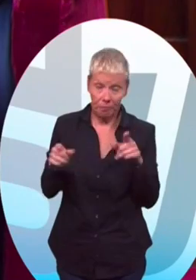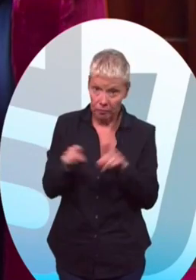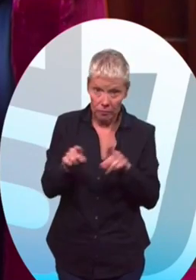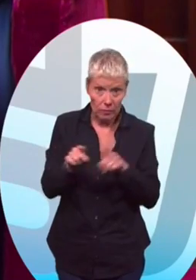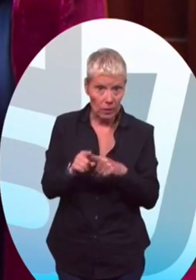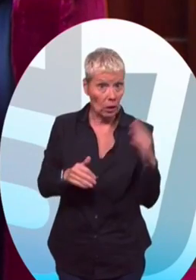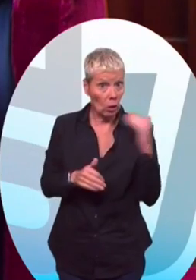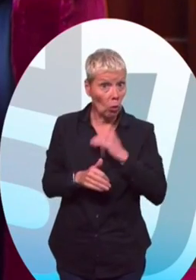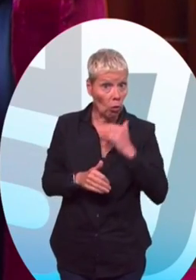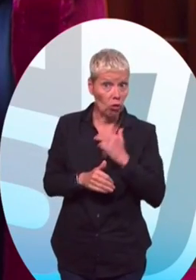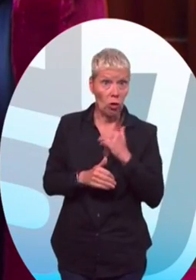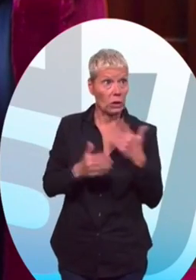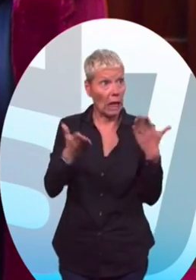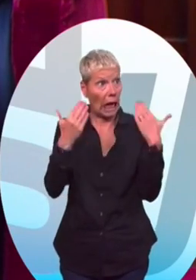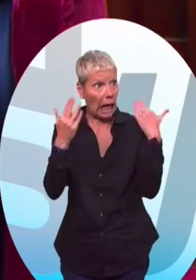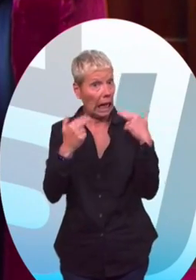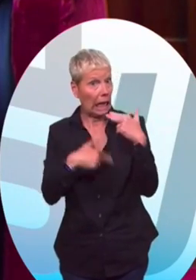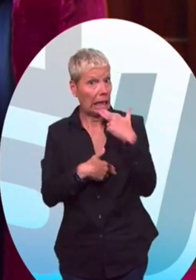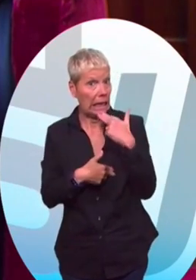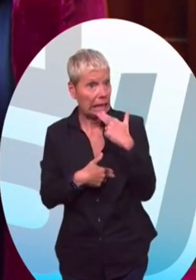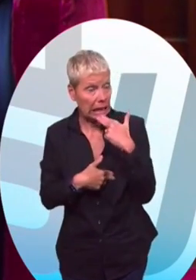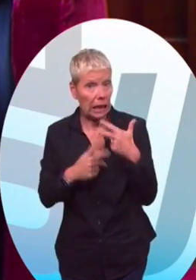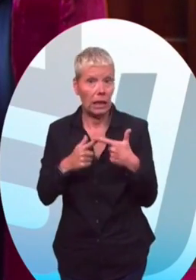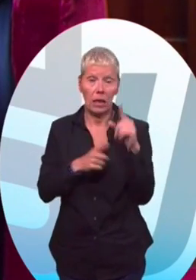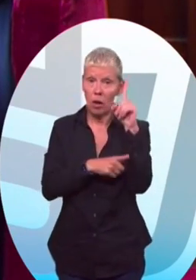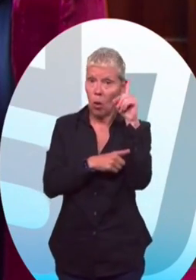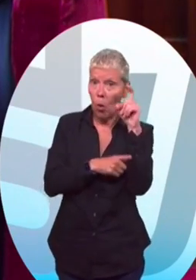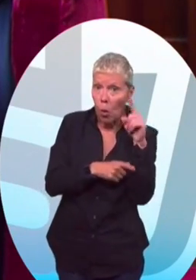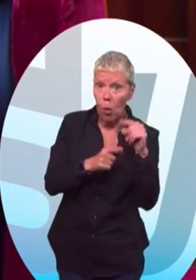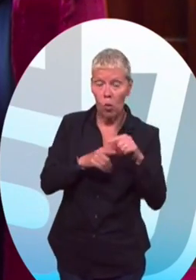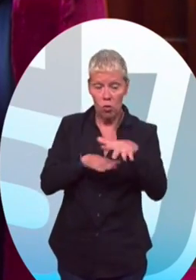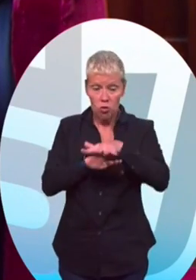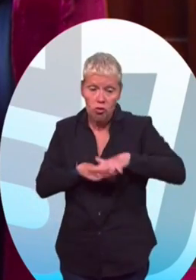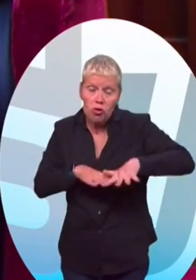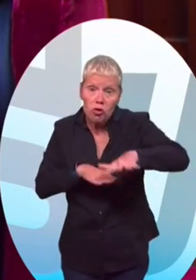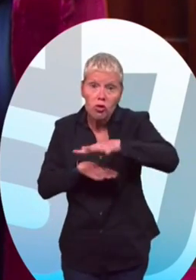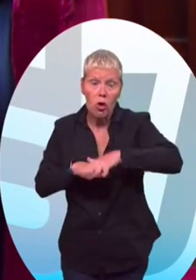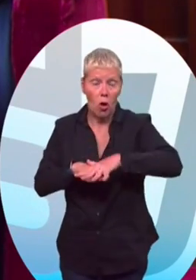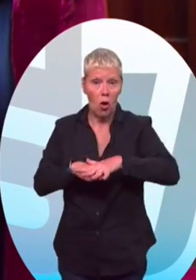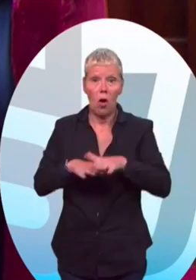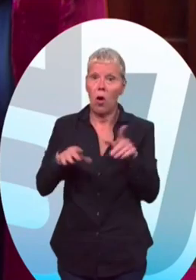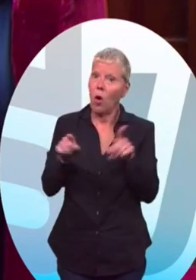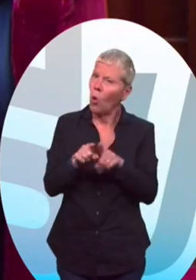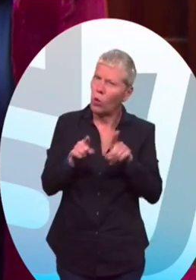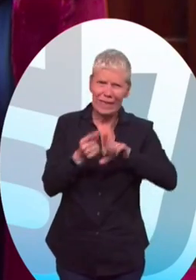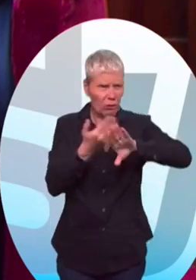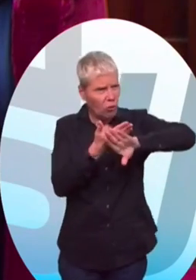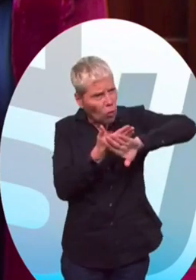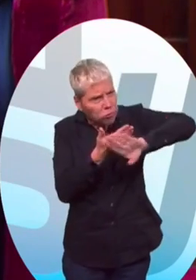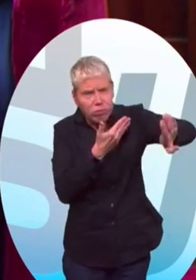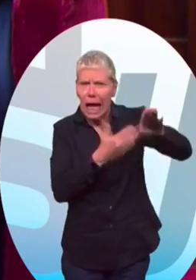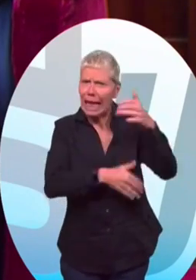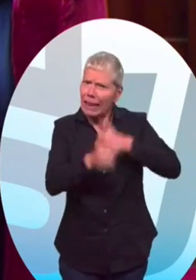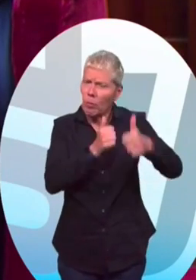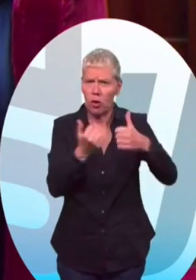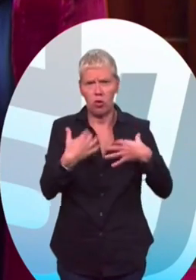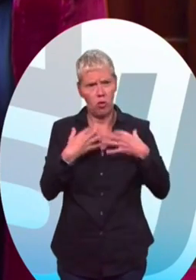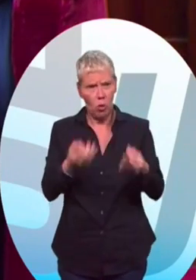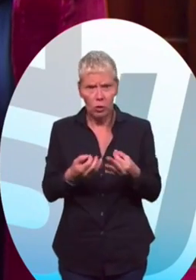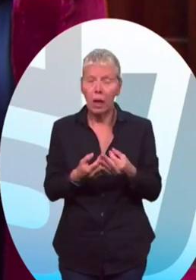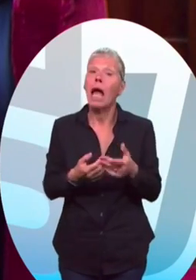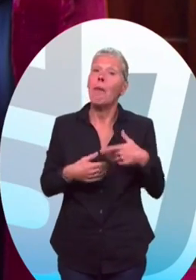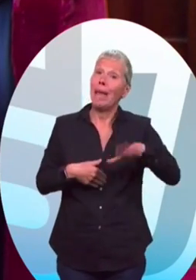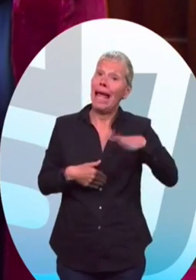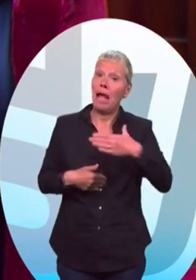'études de qualité de l'air, de l'eau, des sols, supplémentaires et indépendantes, conduites avec les élus,